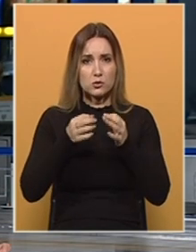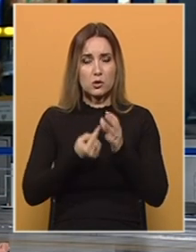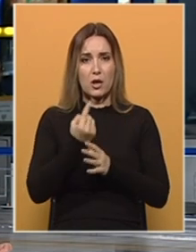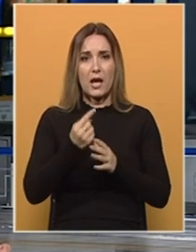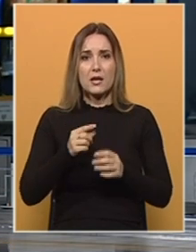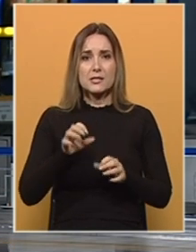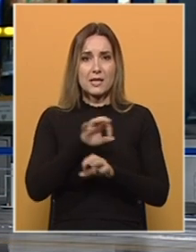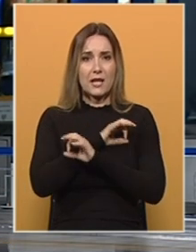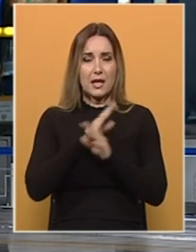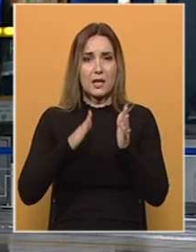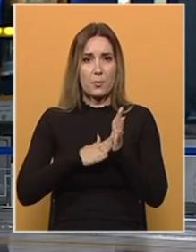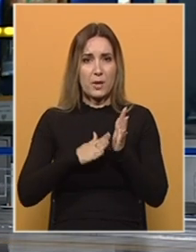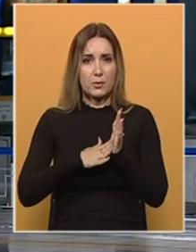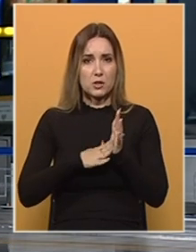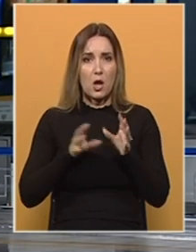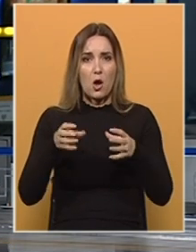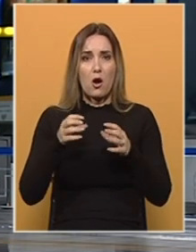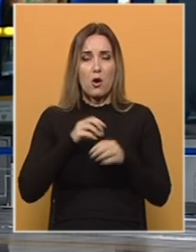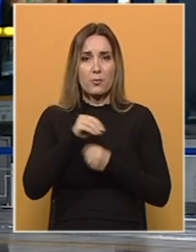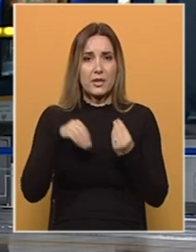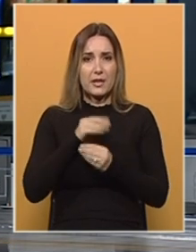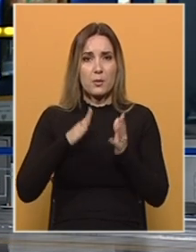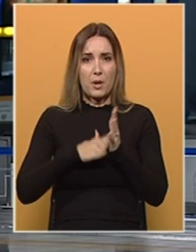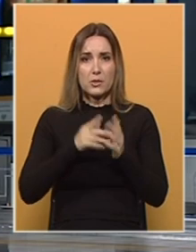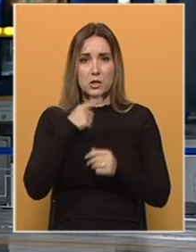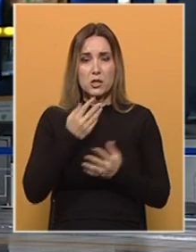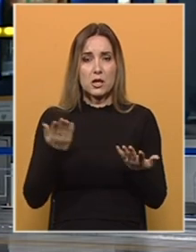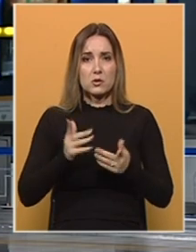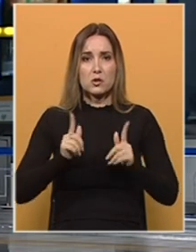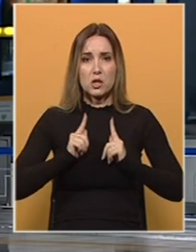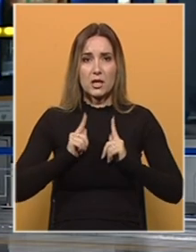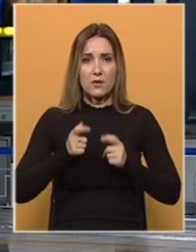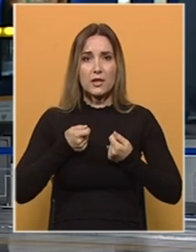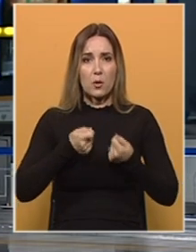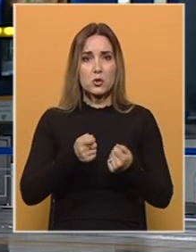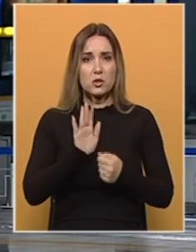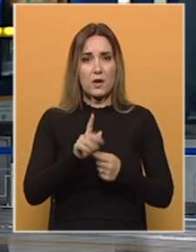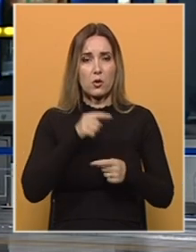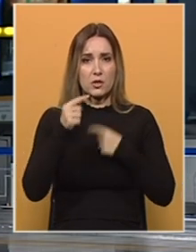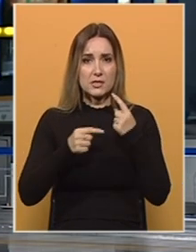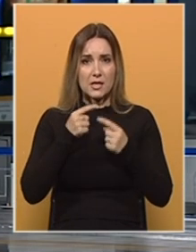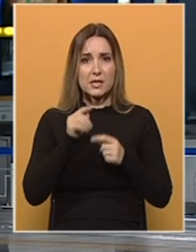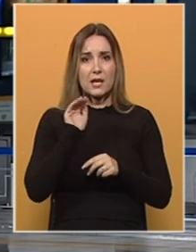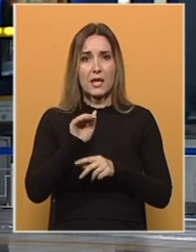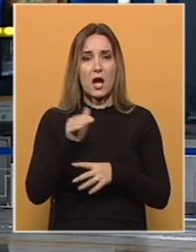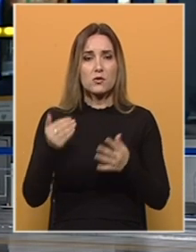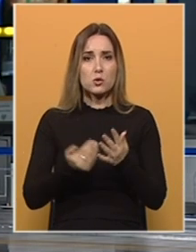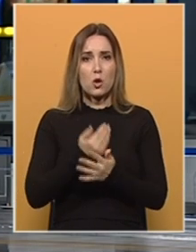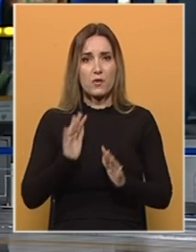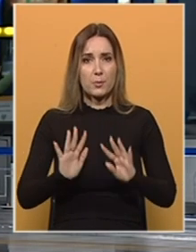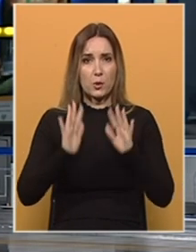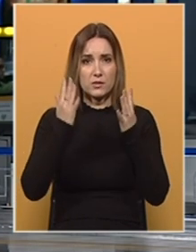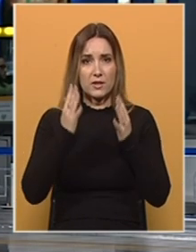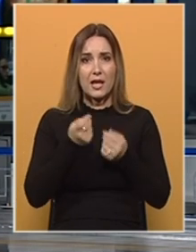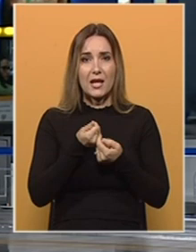stradanja mladića Dženana Memića. Obitelj Memić poručuje kako su očekivali da se optuženi ovako izjasne. Najavili su nove prosvjede.